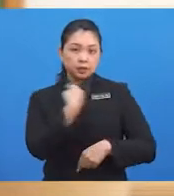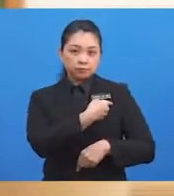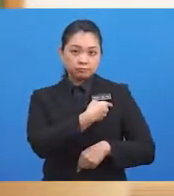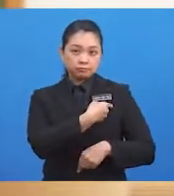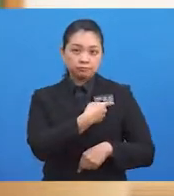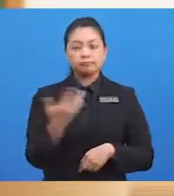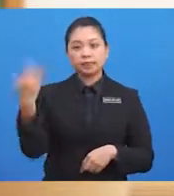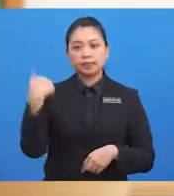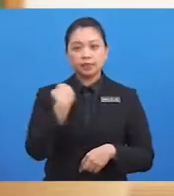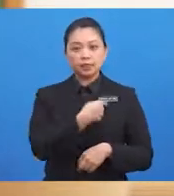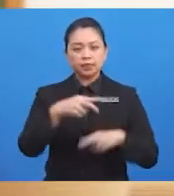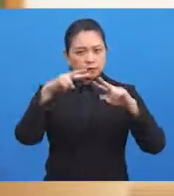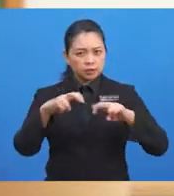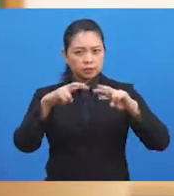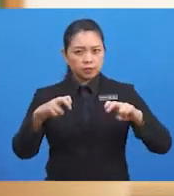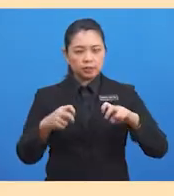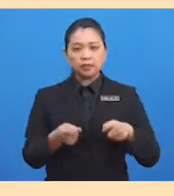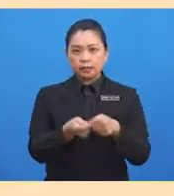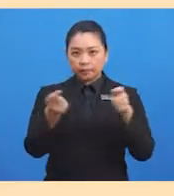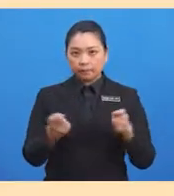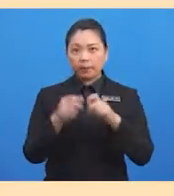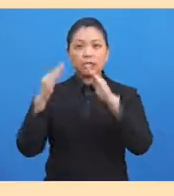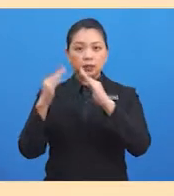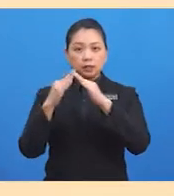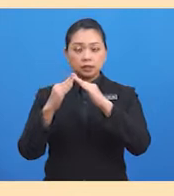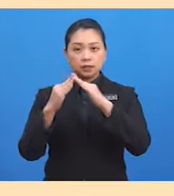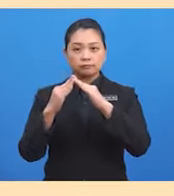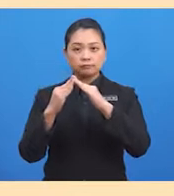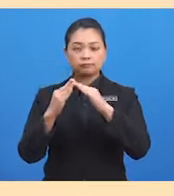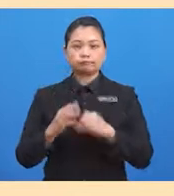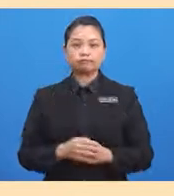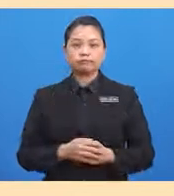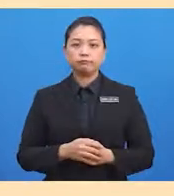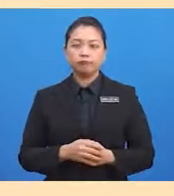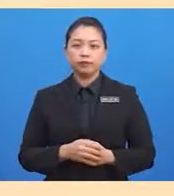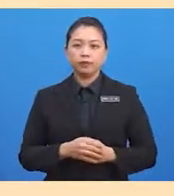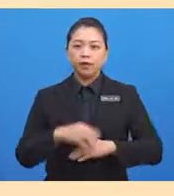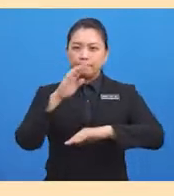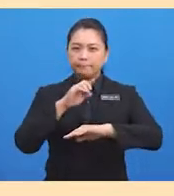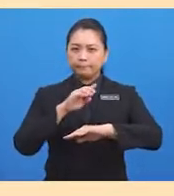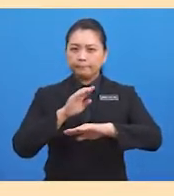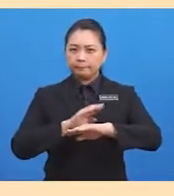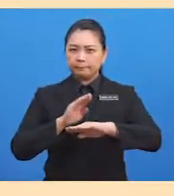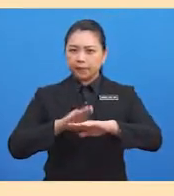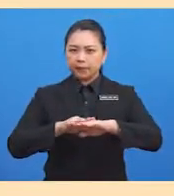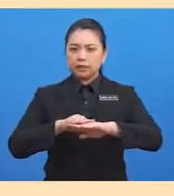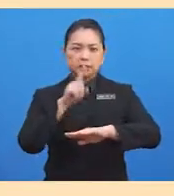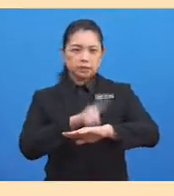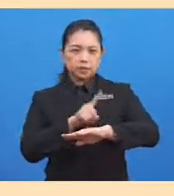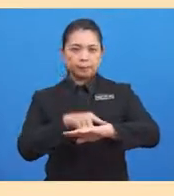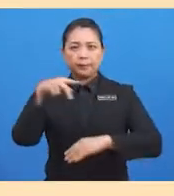mengkaji tempat tinggal manusia Zaman tersebut. Pada Zaman Paleolitik, manusia tidak tahu membina rumah.